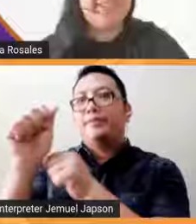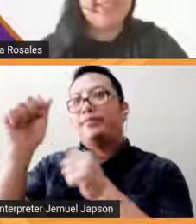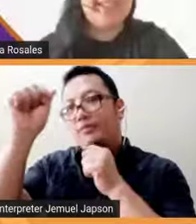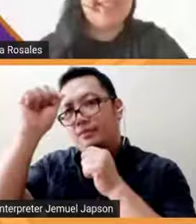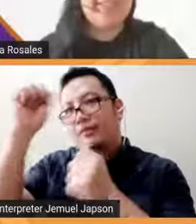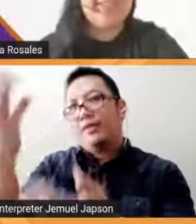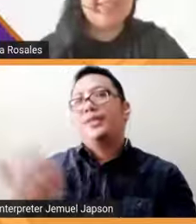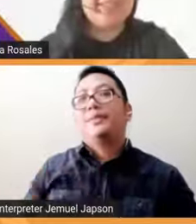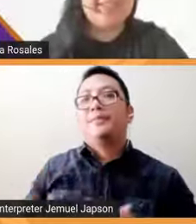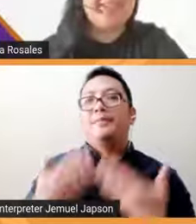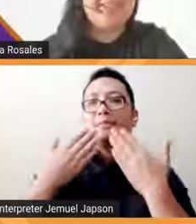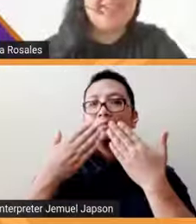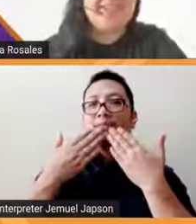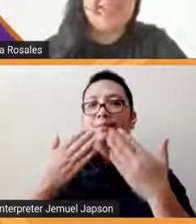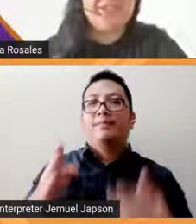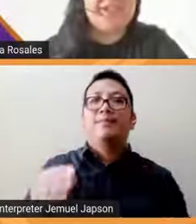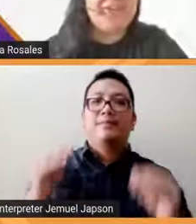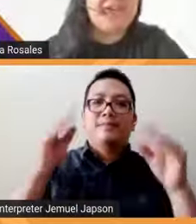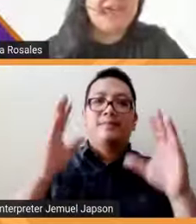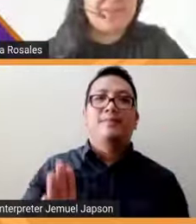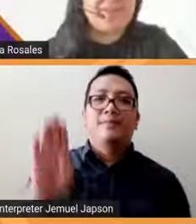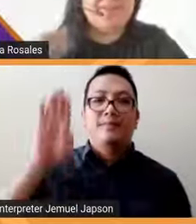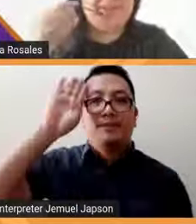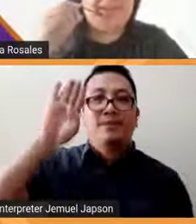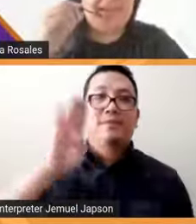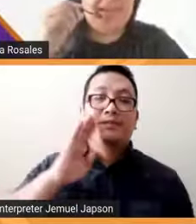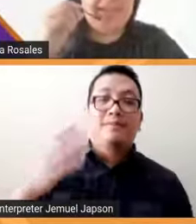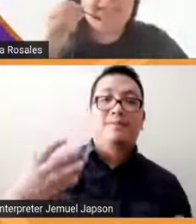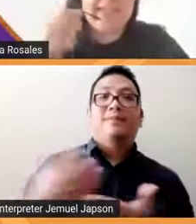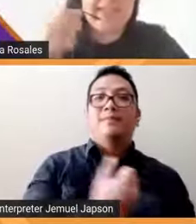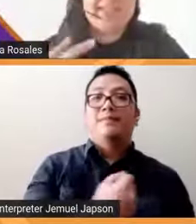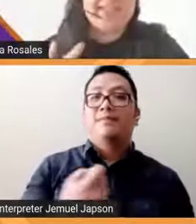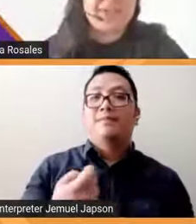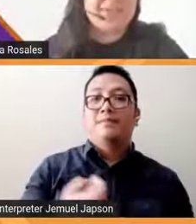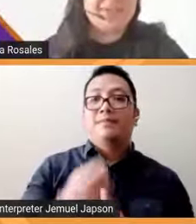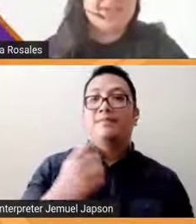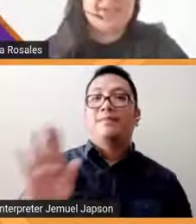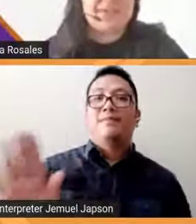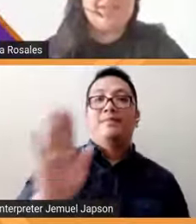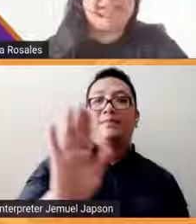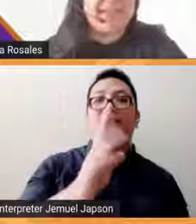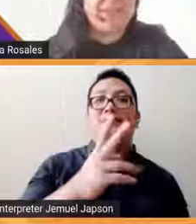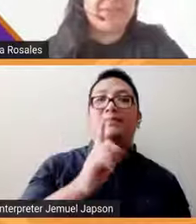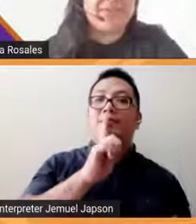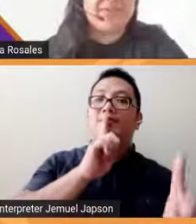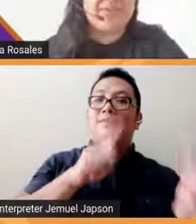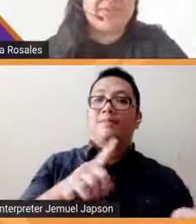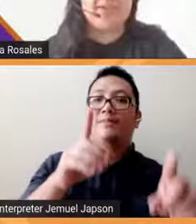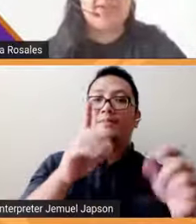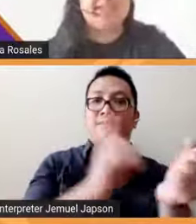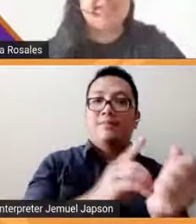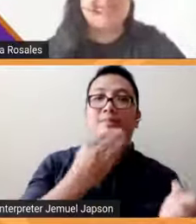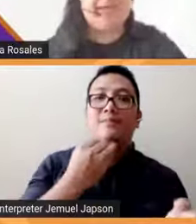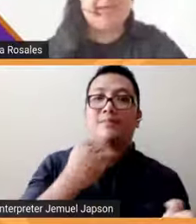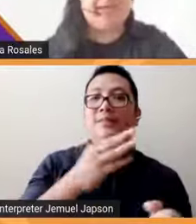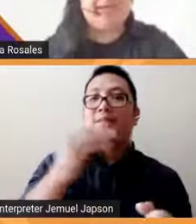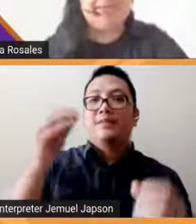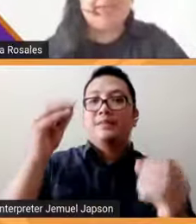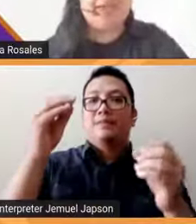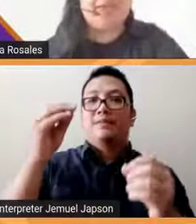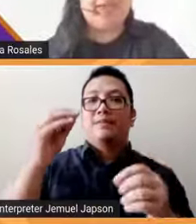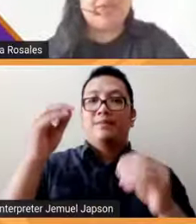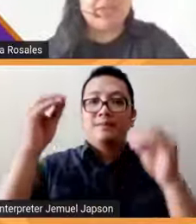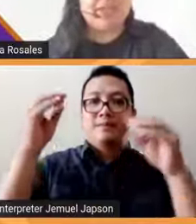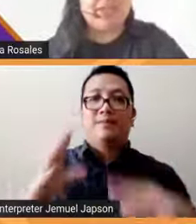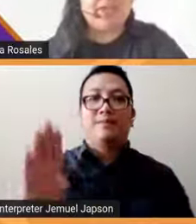actually yung nakuha ako po dun sa sagot po ni Doc Mau at sa inyo po Sir Benjo kasi napakahira po